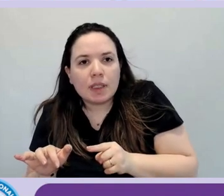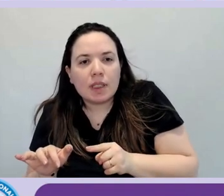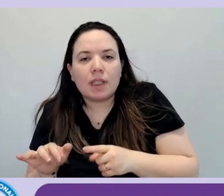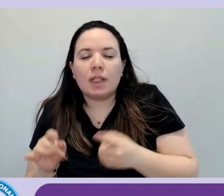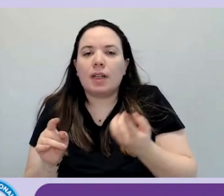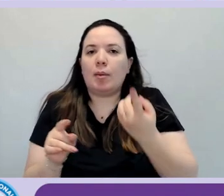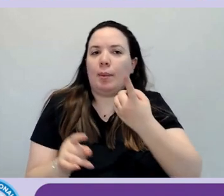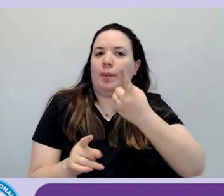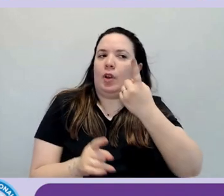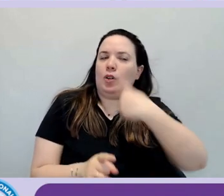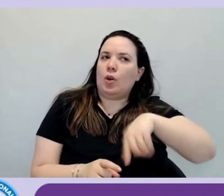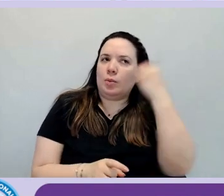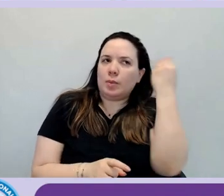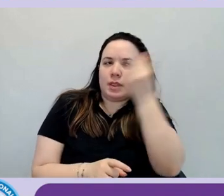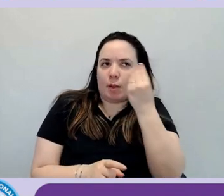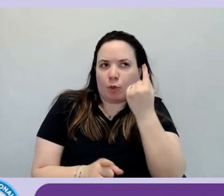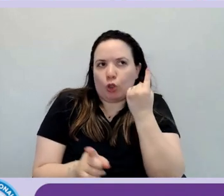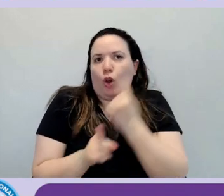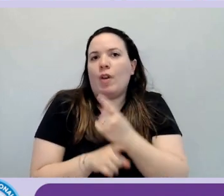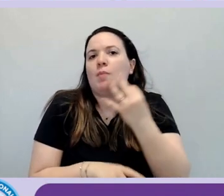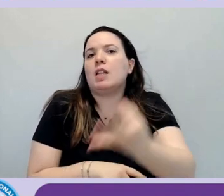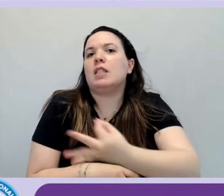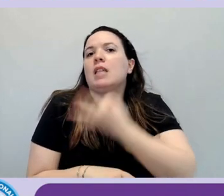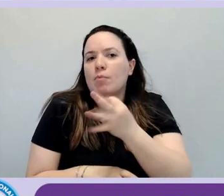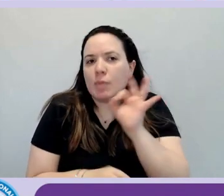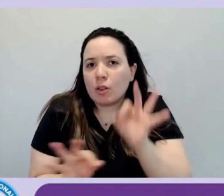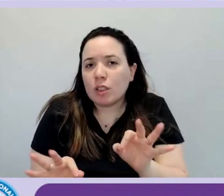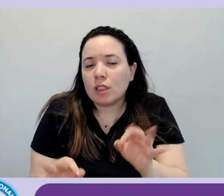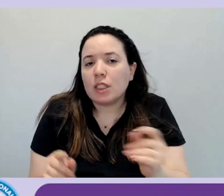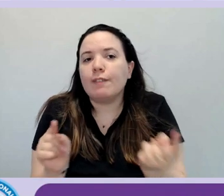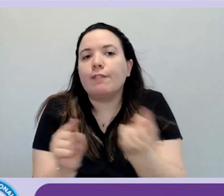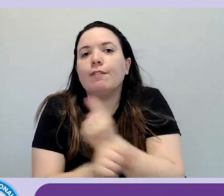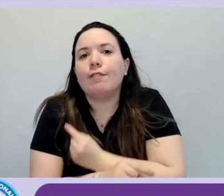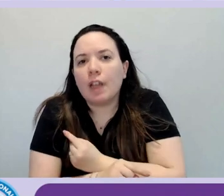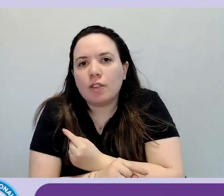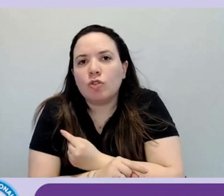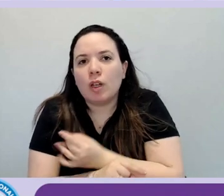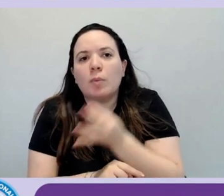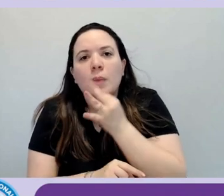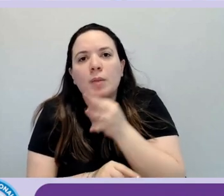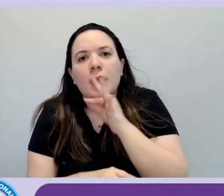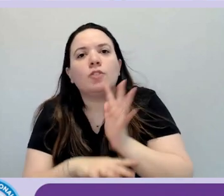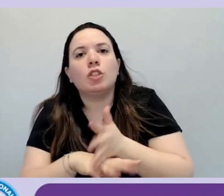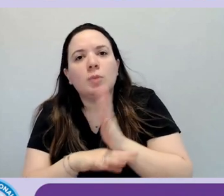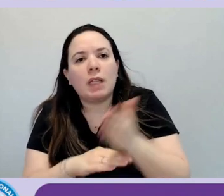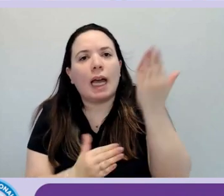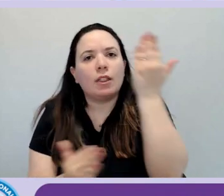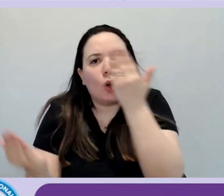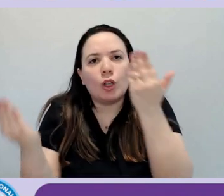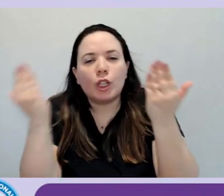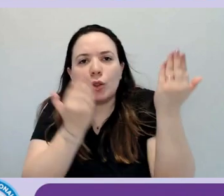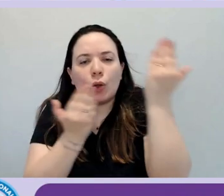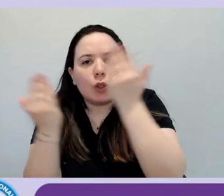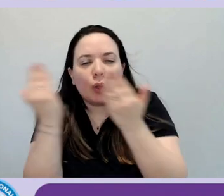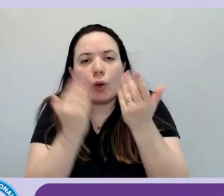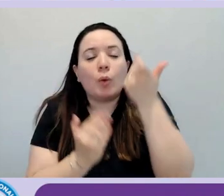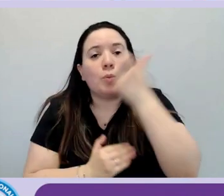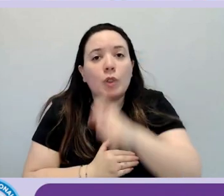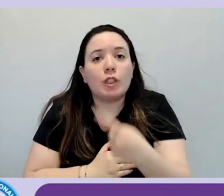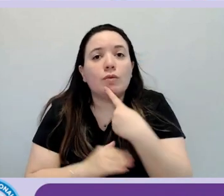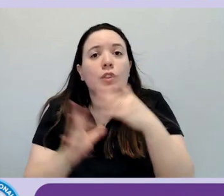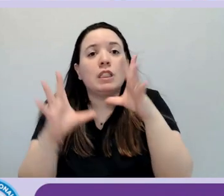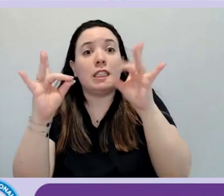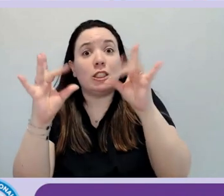senso ma che troviamo quotidianamente come errori dovuti proprio alla mancata conoscenza da parte di chi lavora in ambito